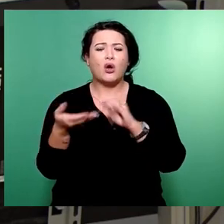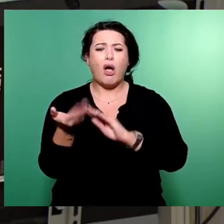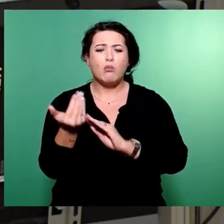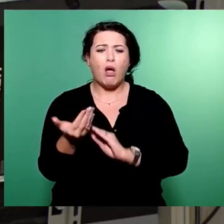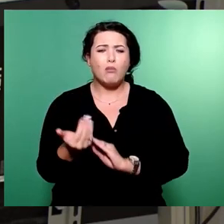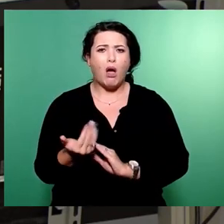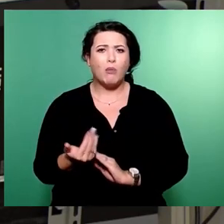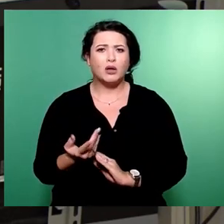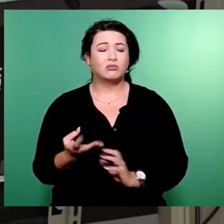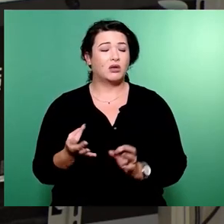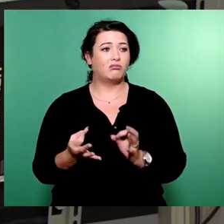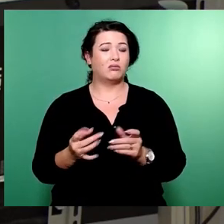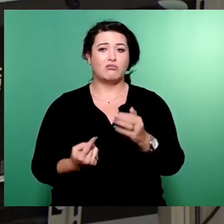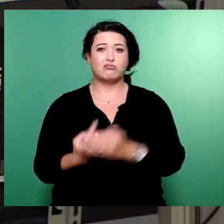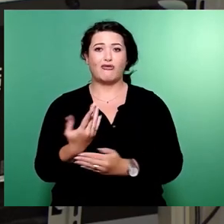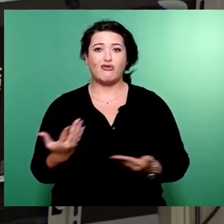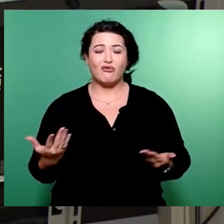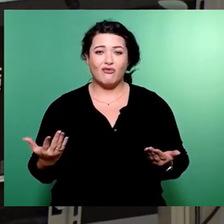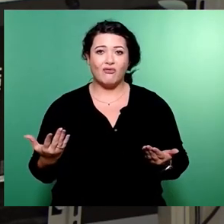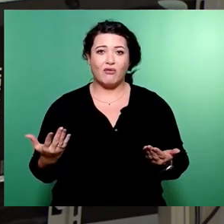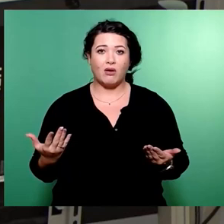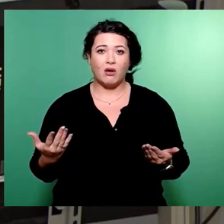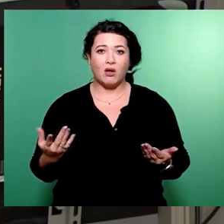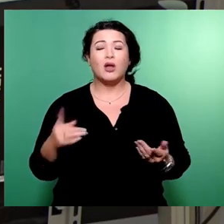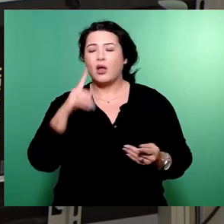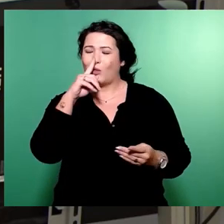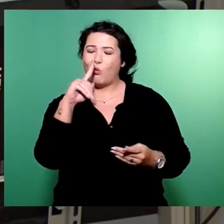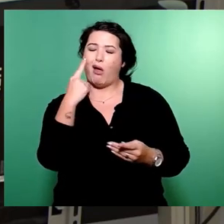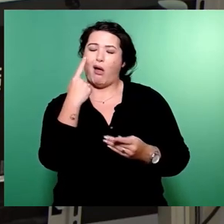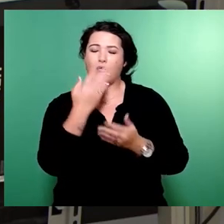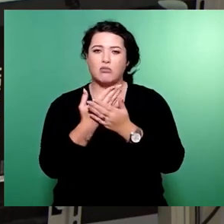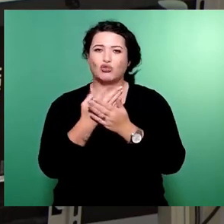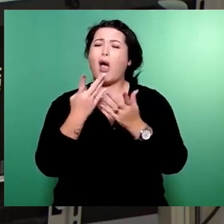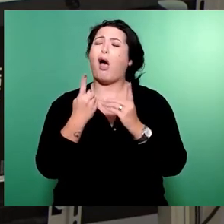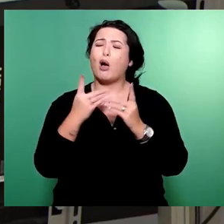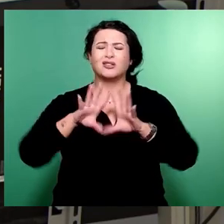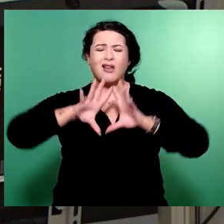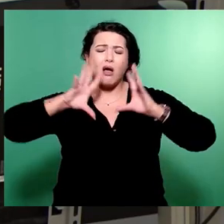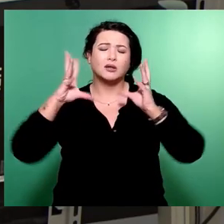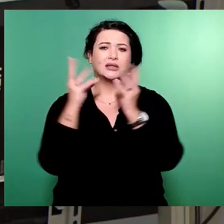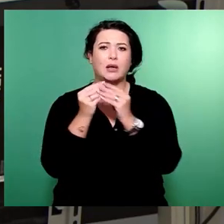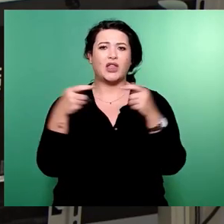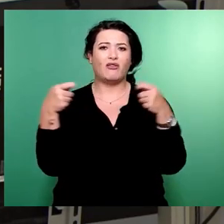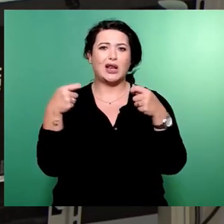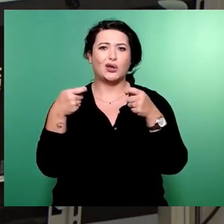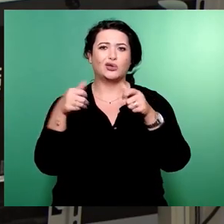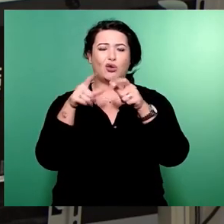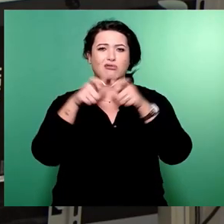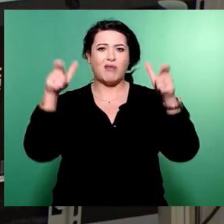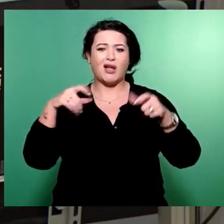bemerkenswert, und das möchte ich an einem Beispiel festmachen, ich könnte mir das gesamte Finanzierungspaket anschauen, dass